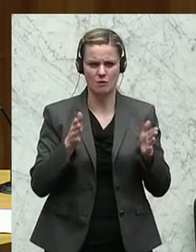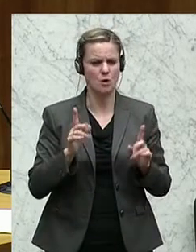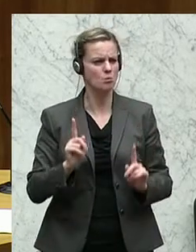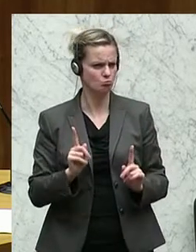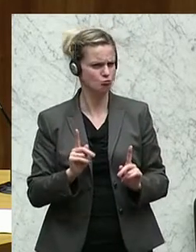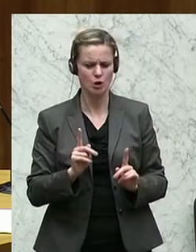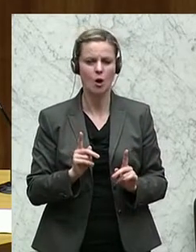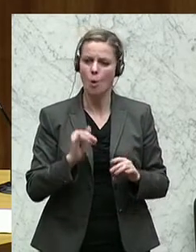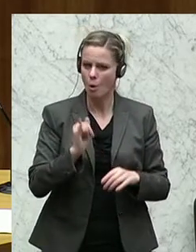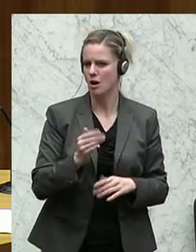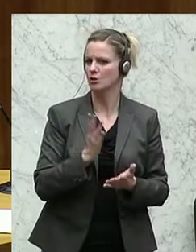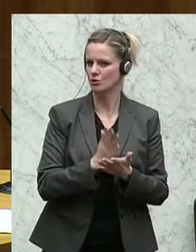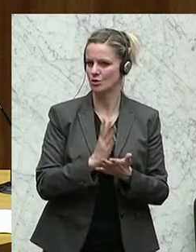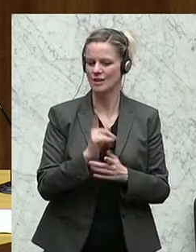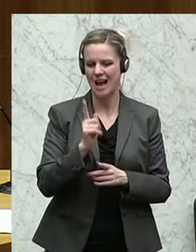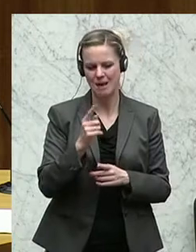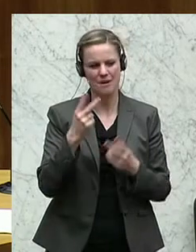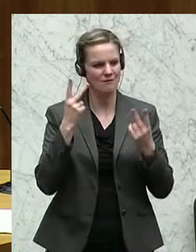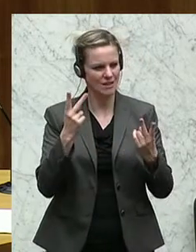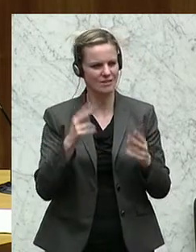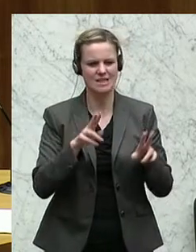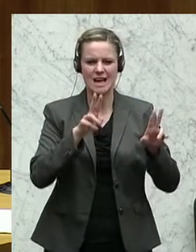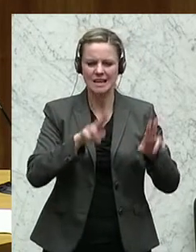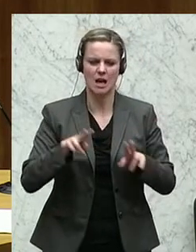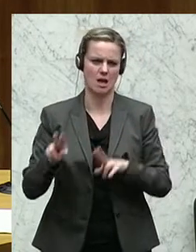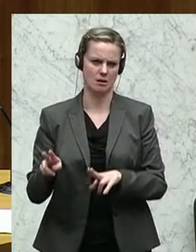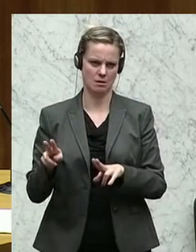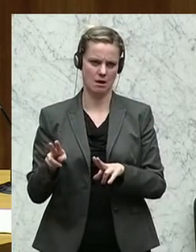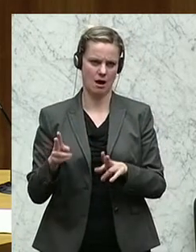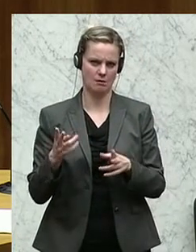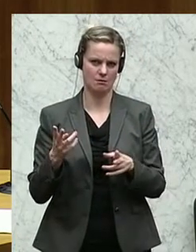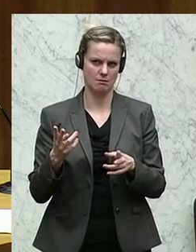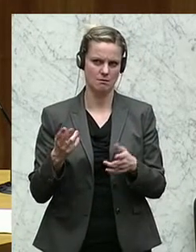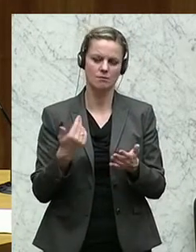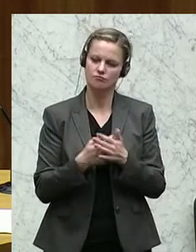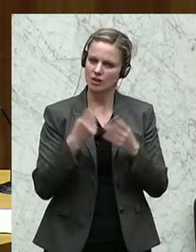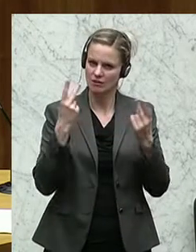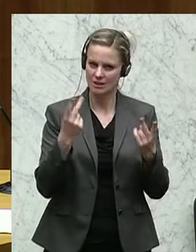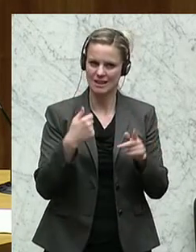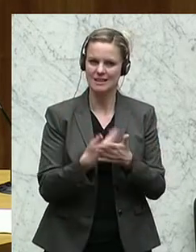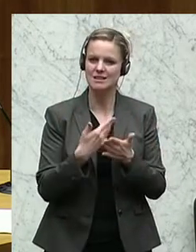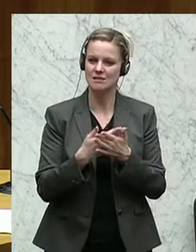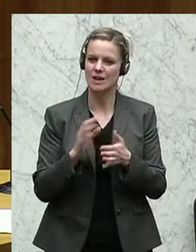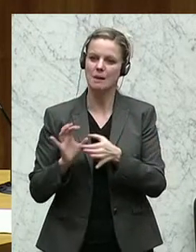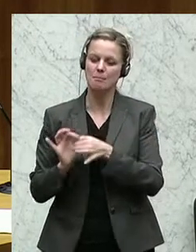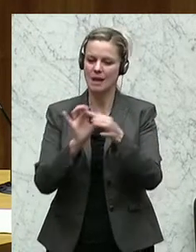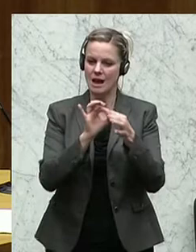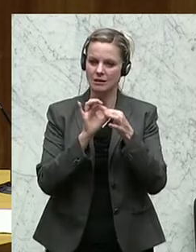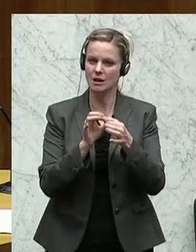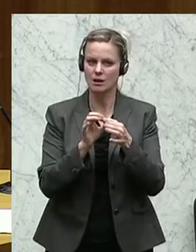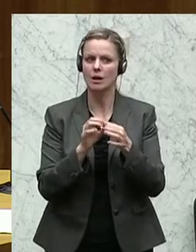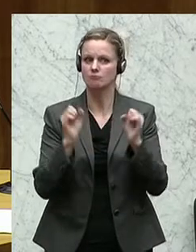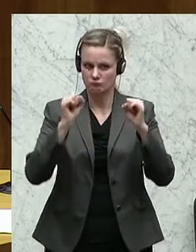Finanzierungsfragen klare Worte findet und um Gerechtigkeit bemüht ist. Vielleicht ginge von solch einer bilateralen Einigung sogar eine